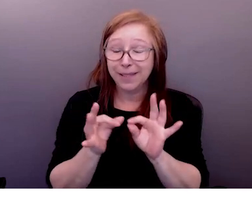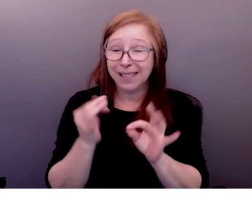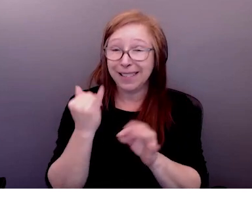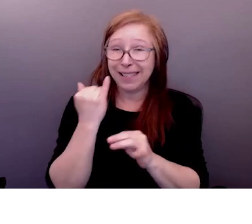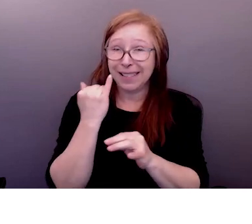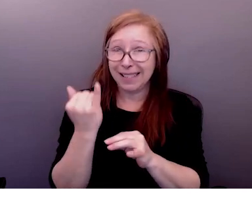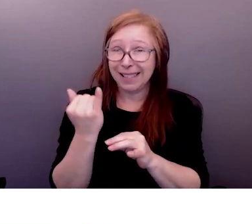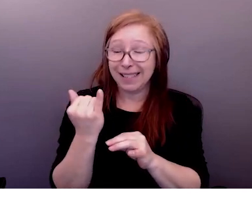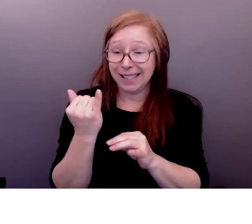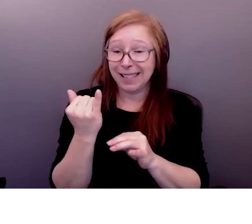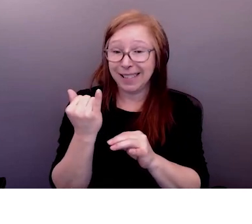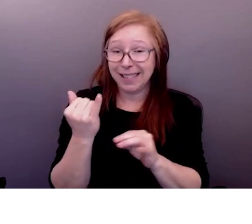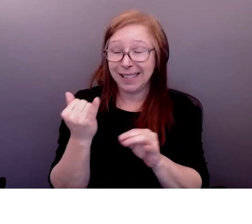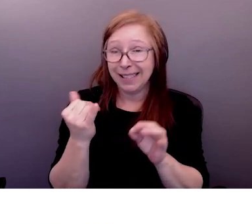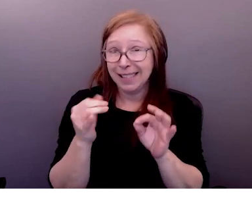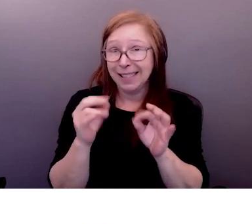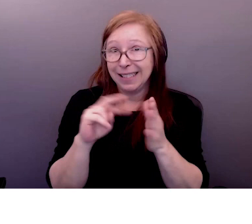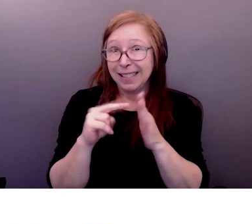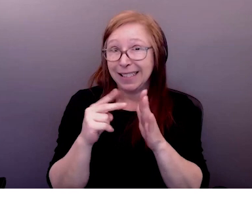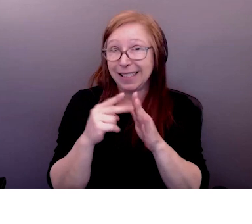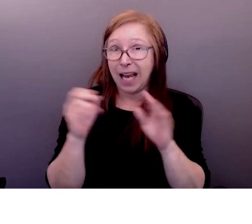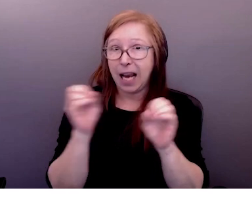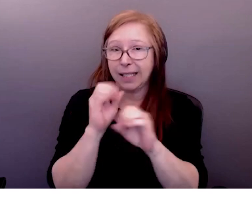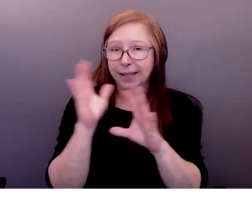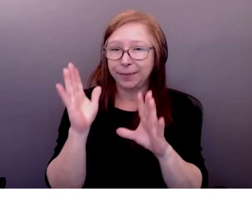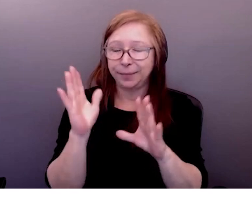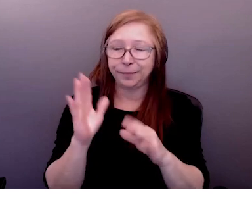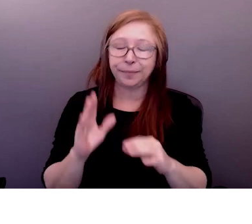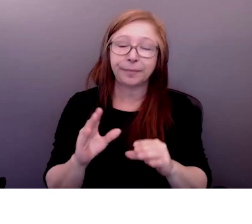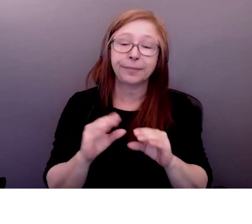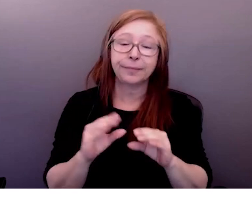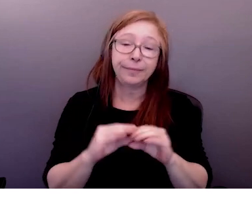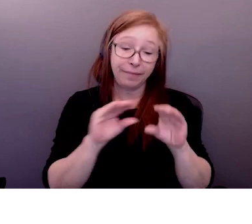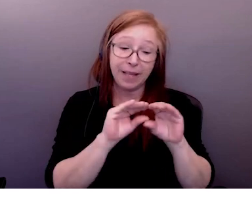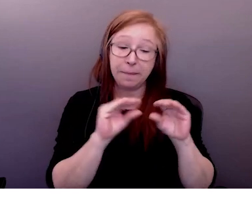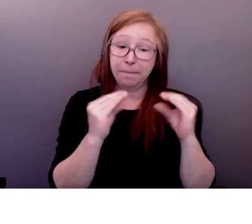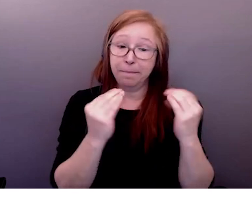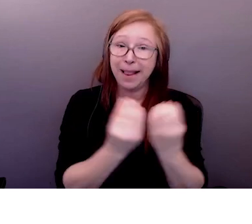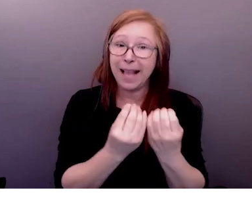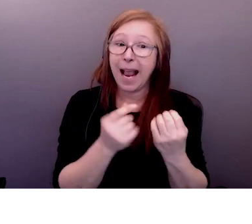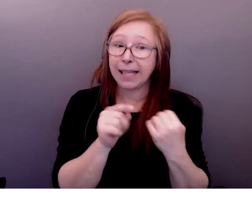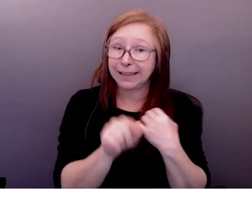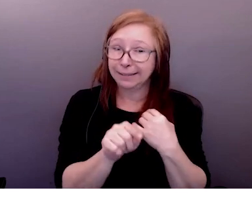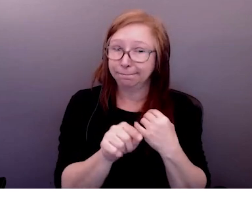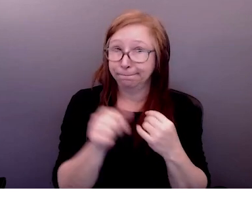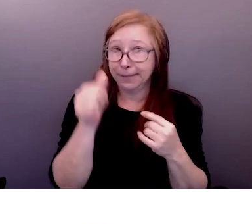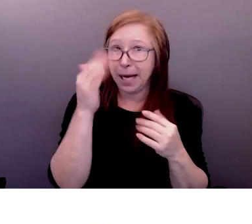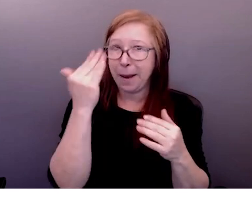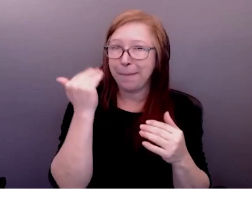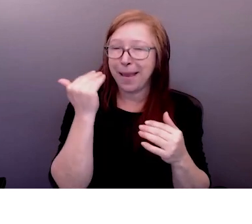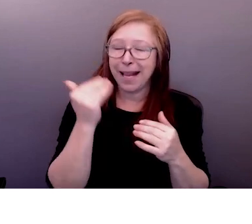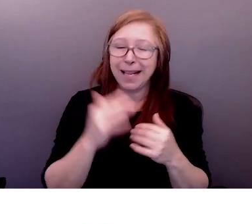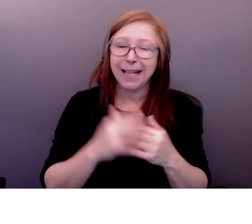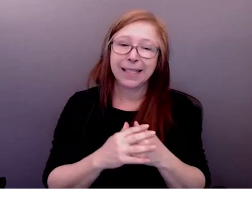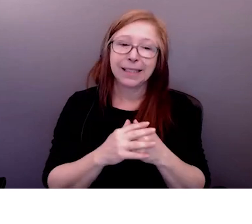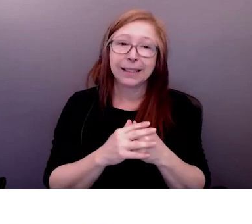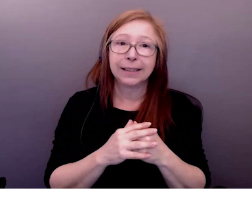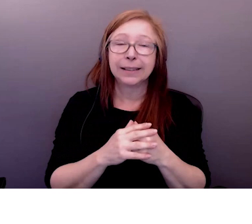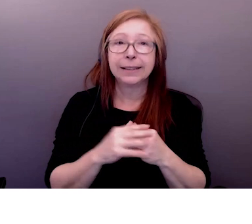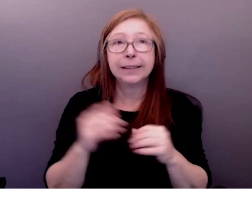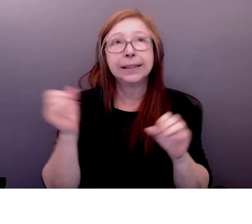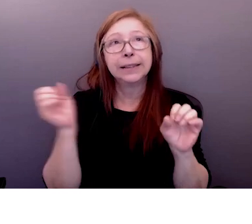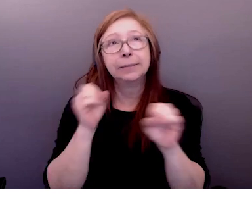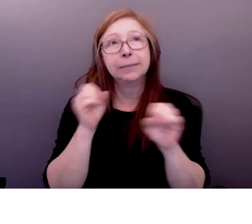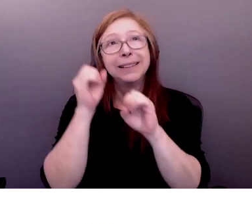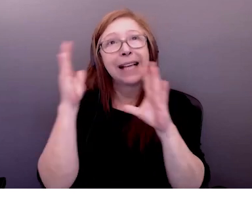vivre avec ces pensées surtout avec ces concepts de respect et d'égalité